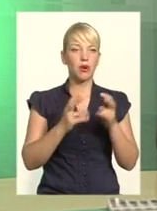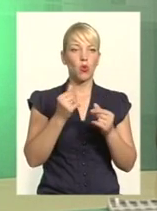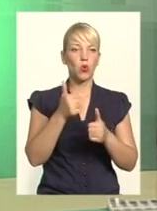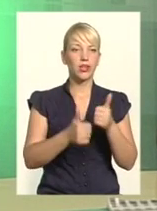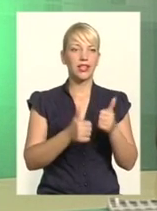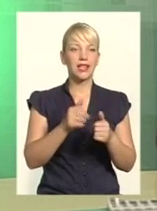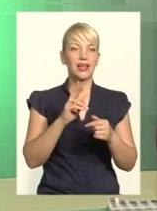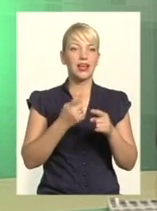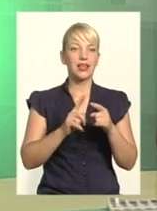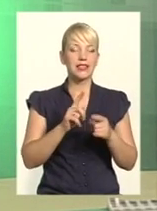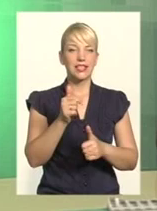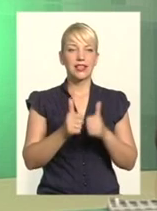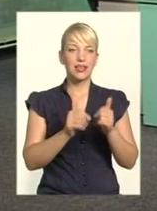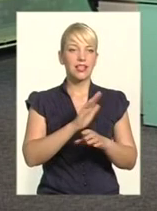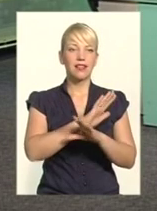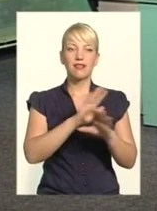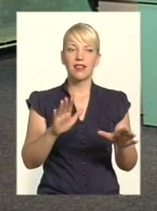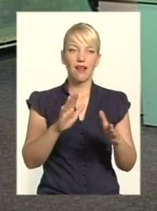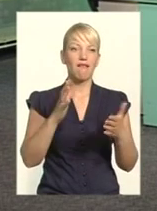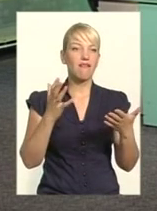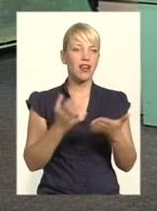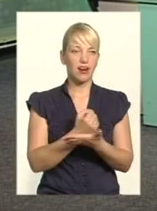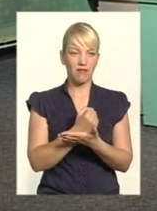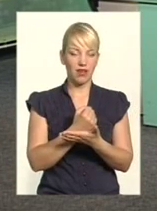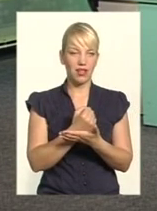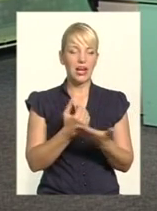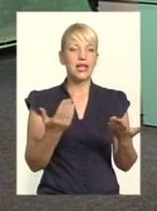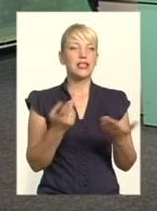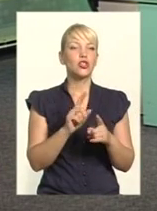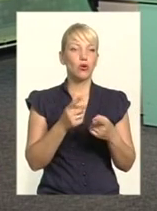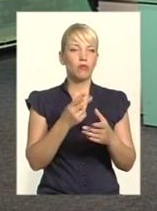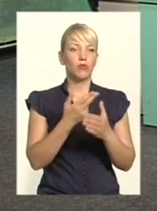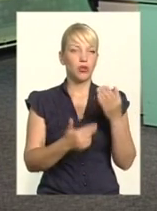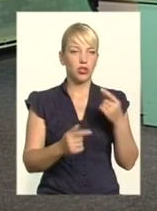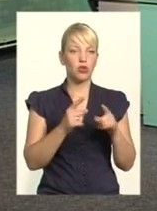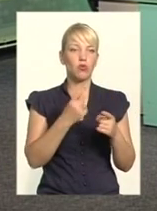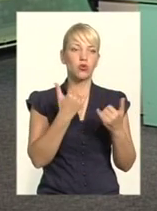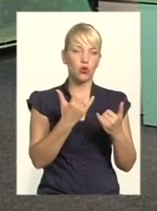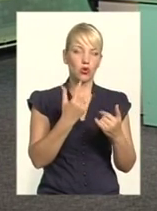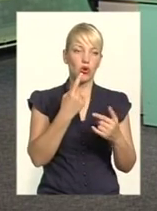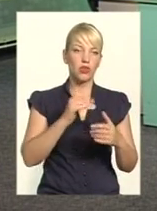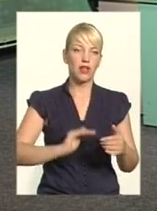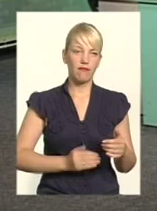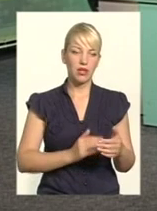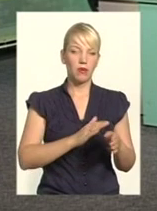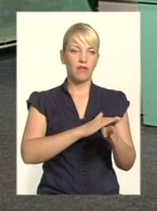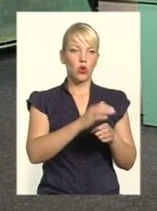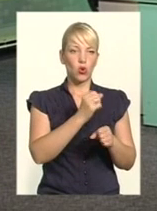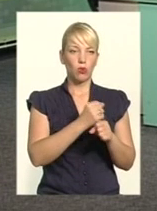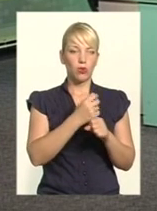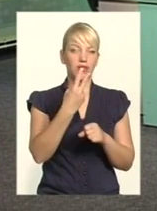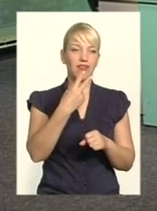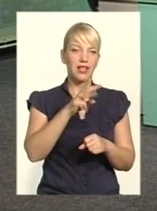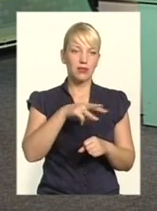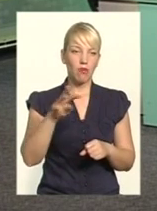вони їх ці тендери не вигравали. І з яких причин. І чому сьогодні одна фірма виконує роботи на 20 мільйонів в рік,